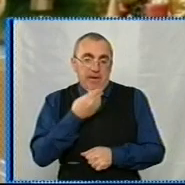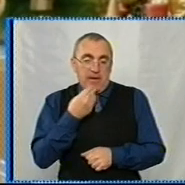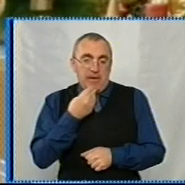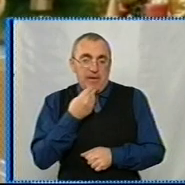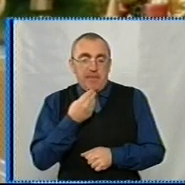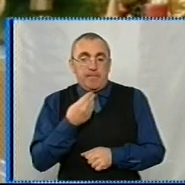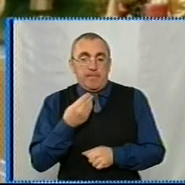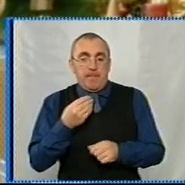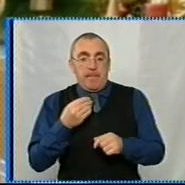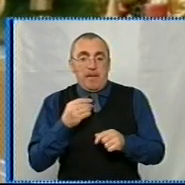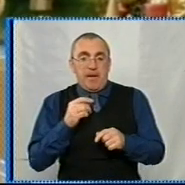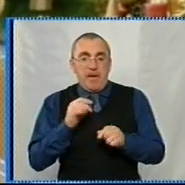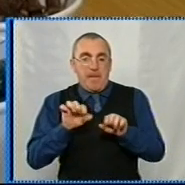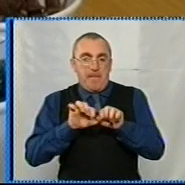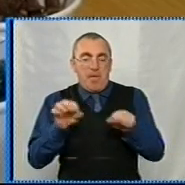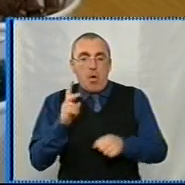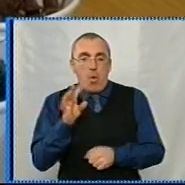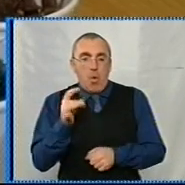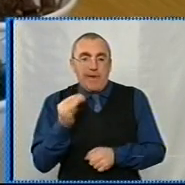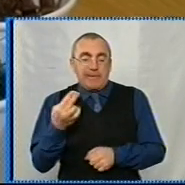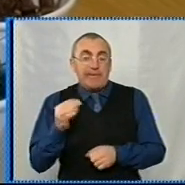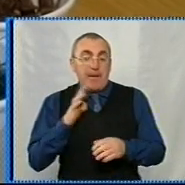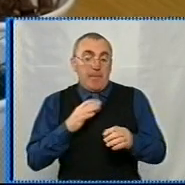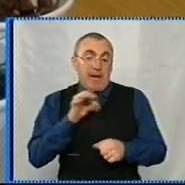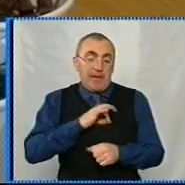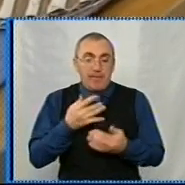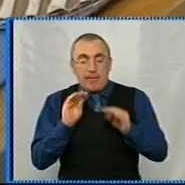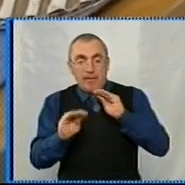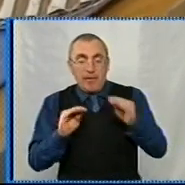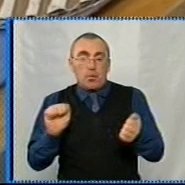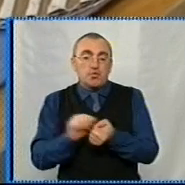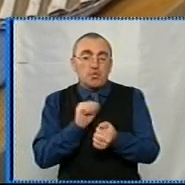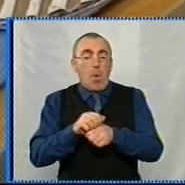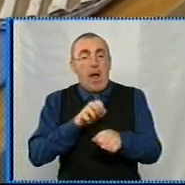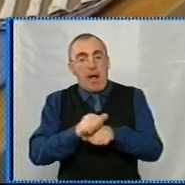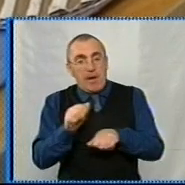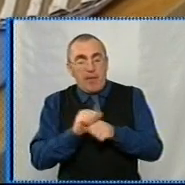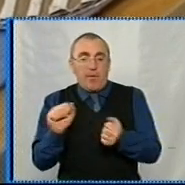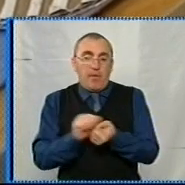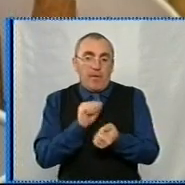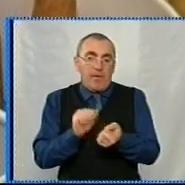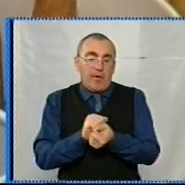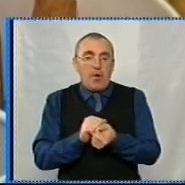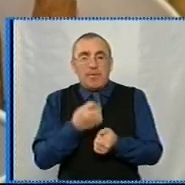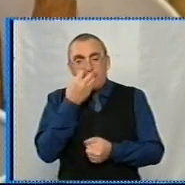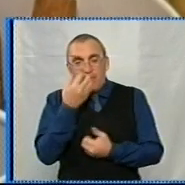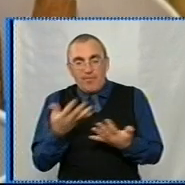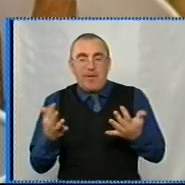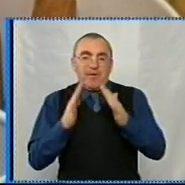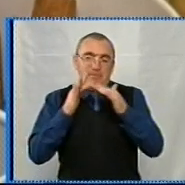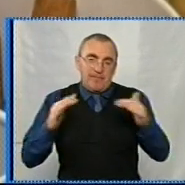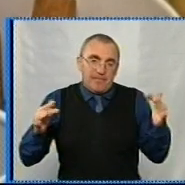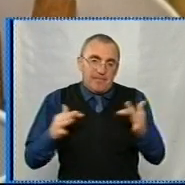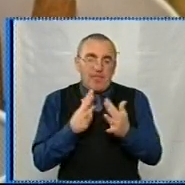кориці зараз приклеїмо сюди. Для декору використовує дольки сушеного апельсина, висушені полістки троянди, гілки хвої,